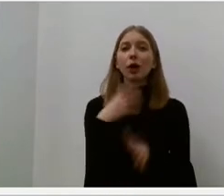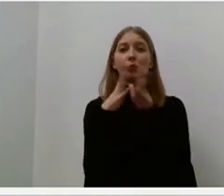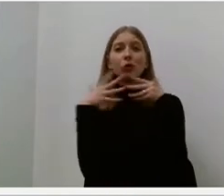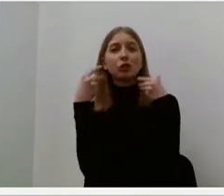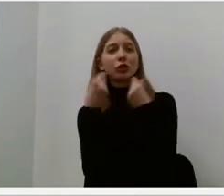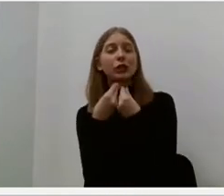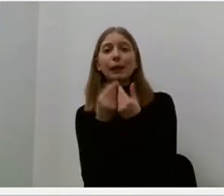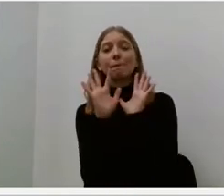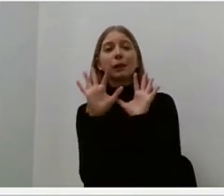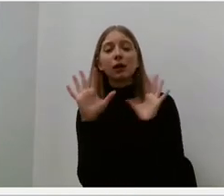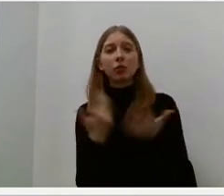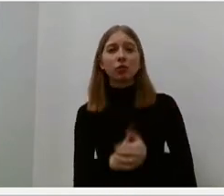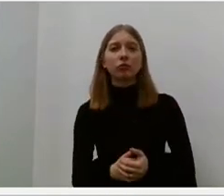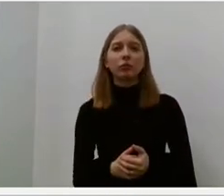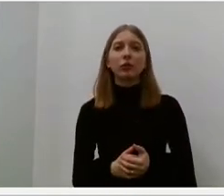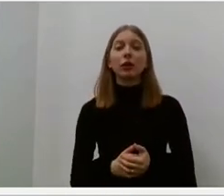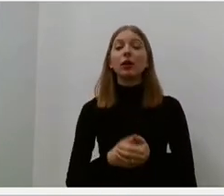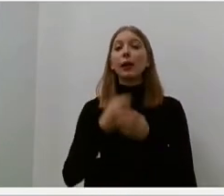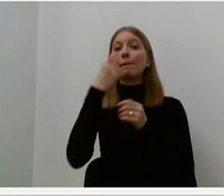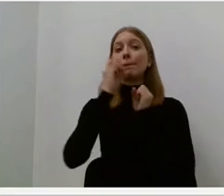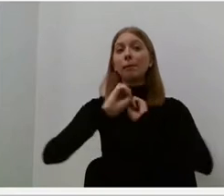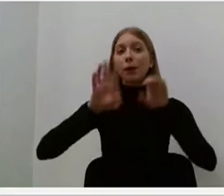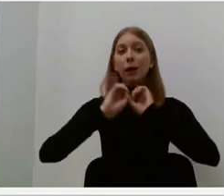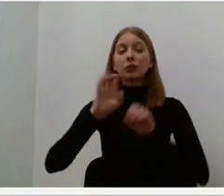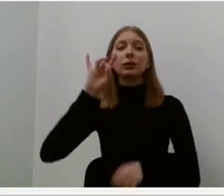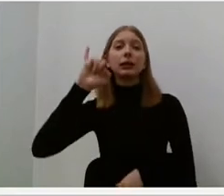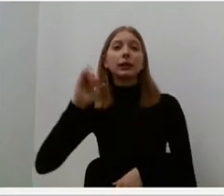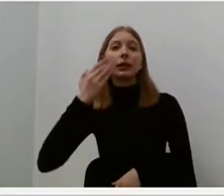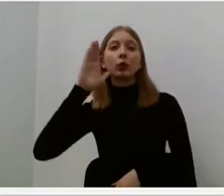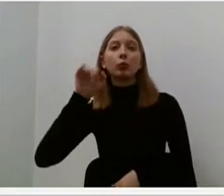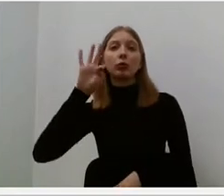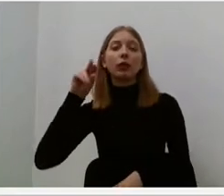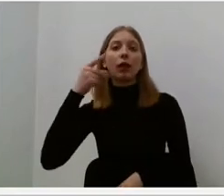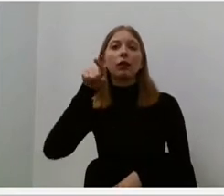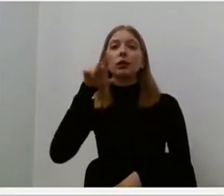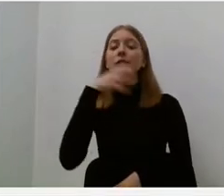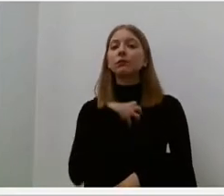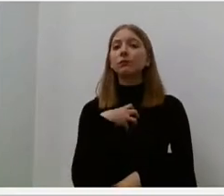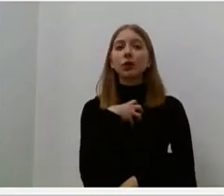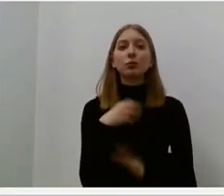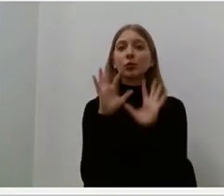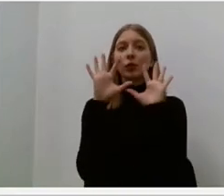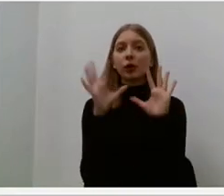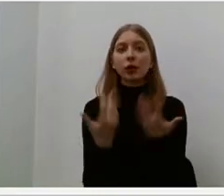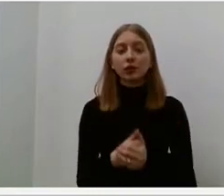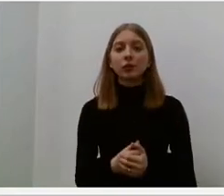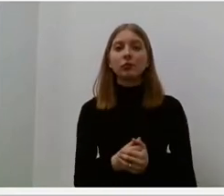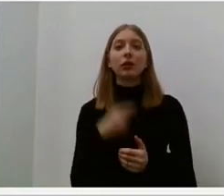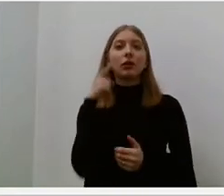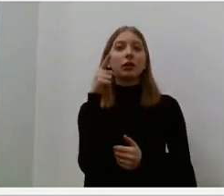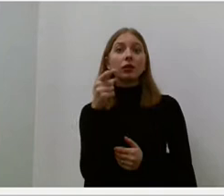apie tai, kas jai nemažiau buvo svarbu ir teikė jai pilnatvišką gyvenimą.